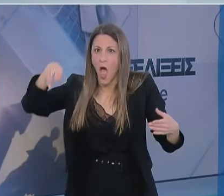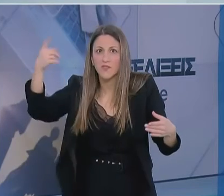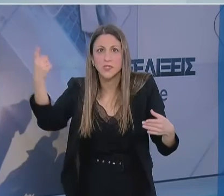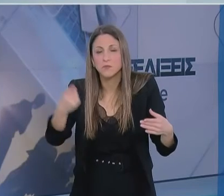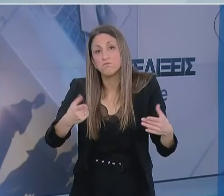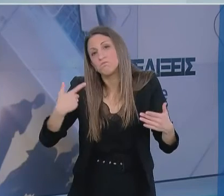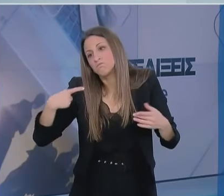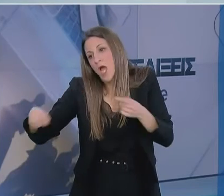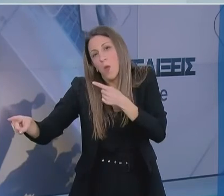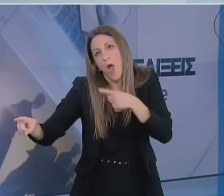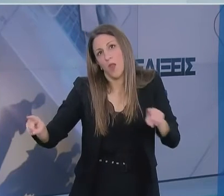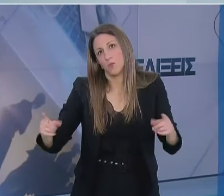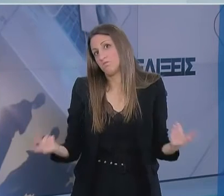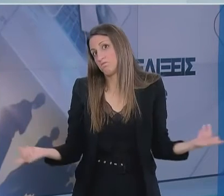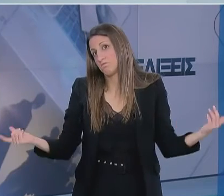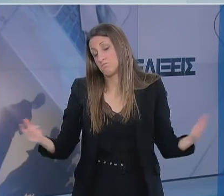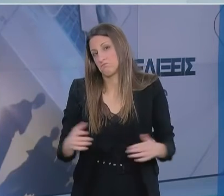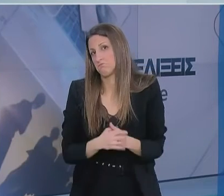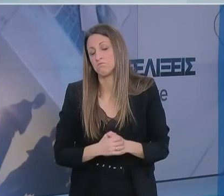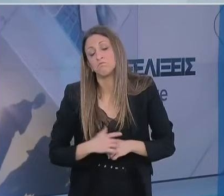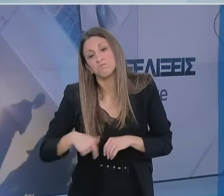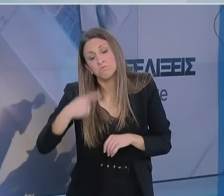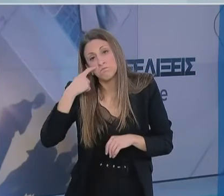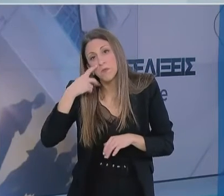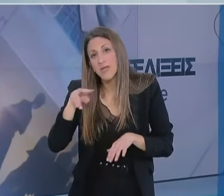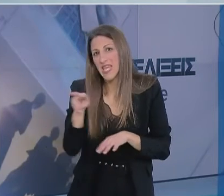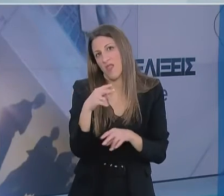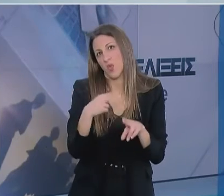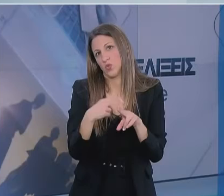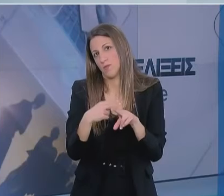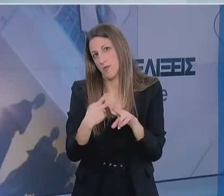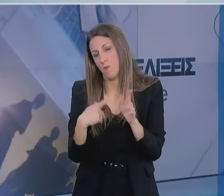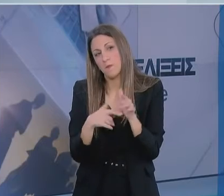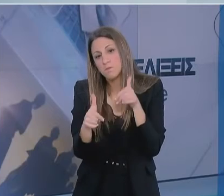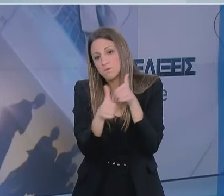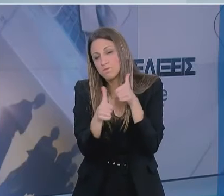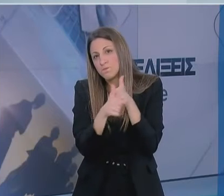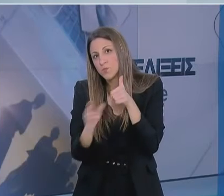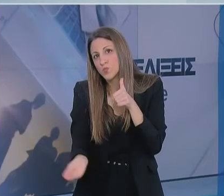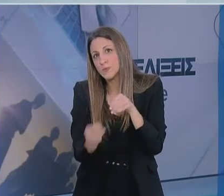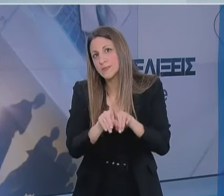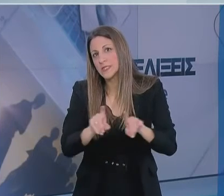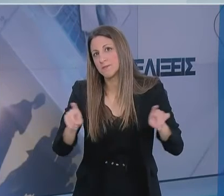και να χρειάζονται τη φροντίδα την ιατρική που χρειάζονται ούτους ή άλλους. Και το ένα είναι σημαντικό και το άλλο δεν πρέπει να το ξεχνάμε.